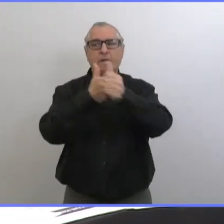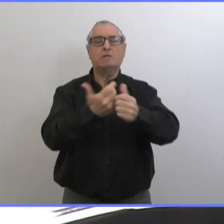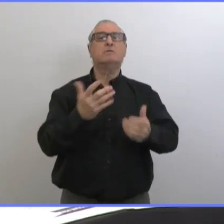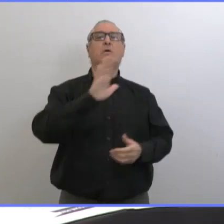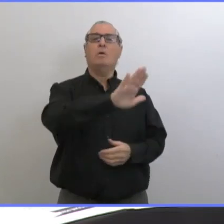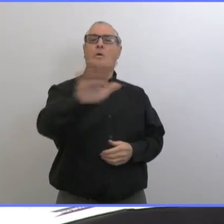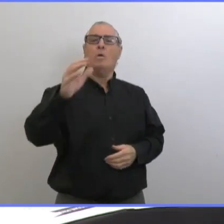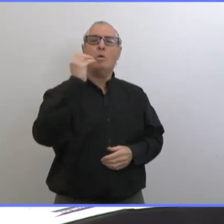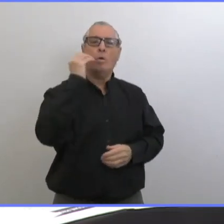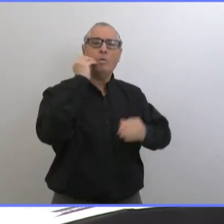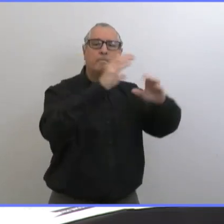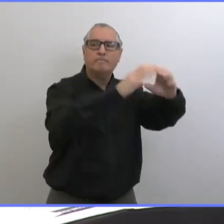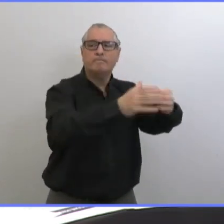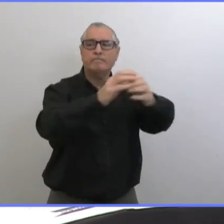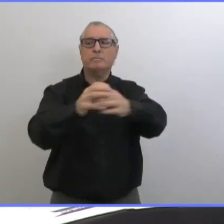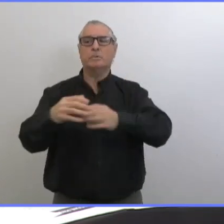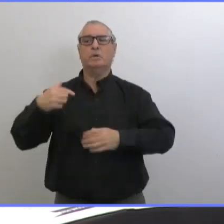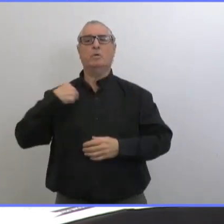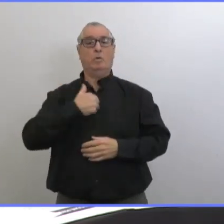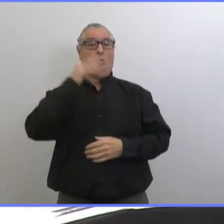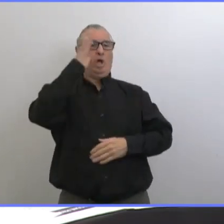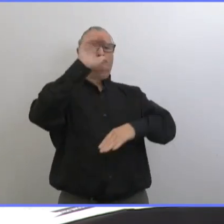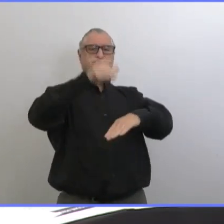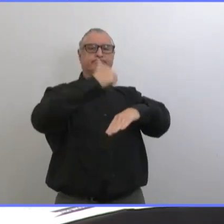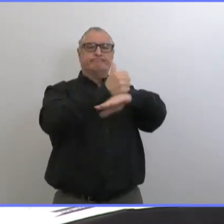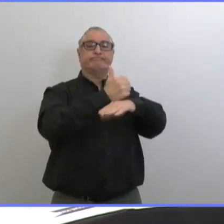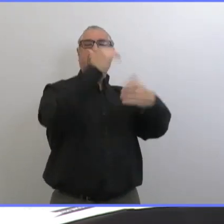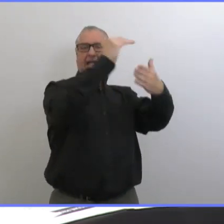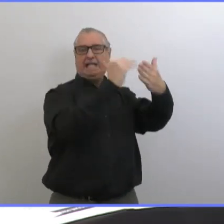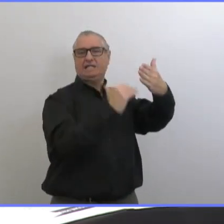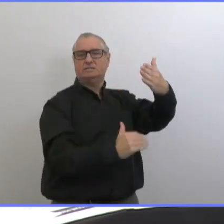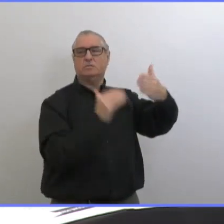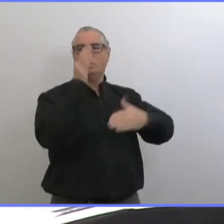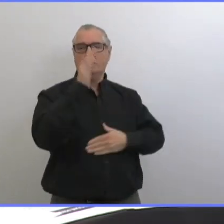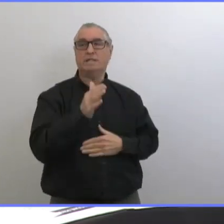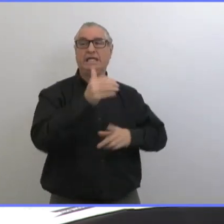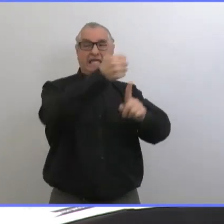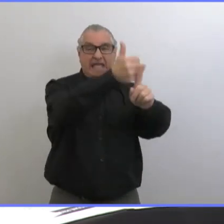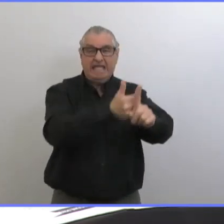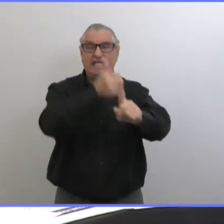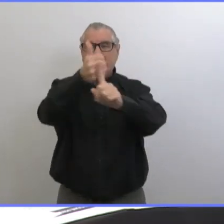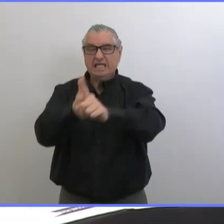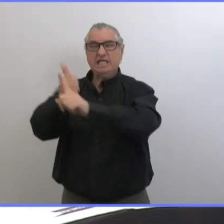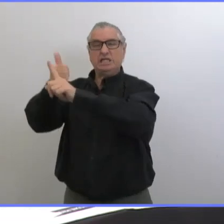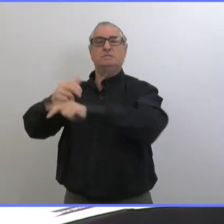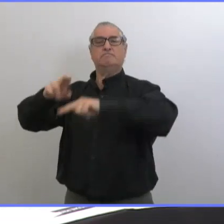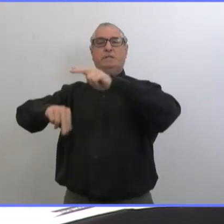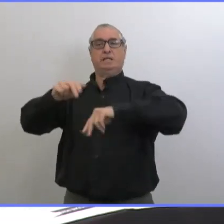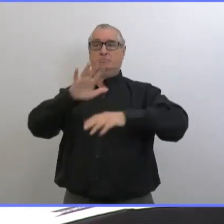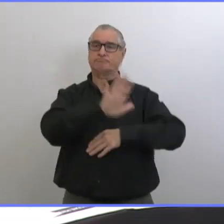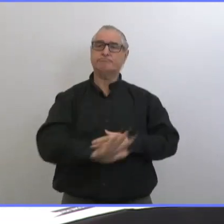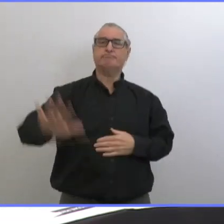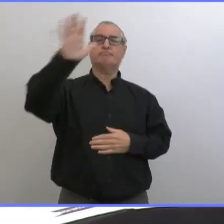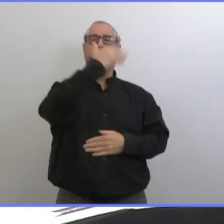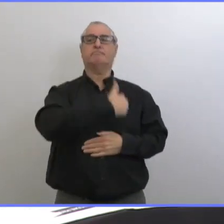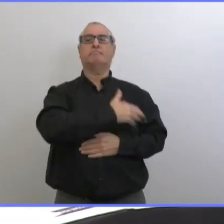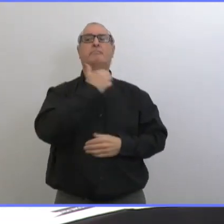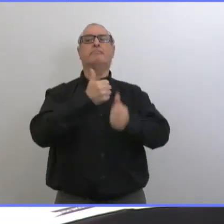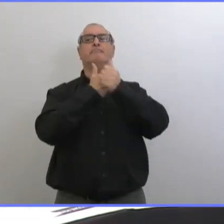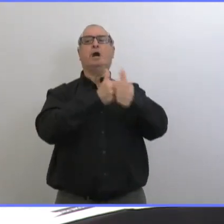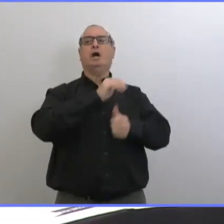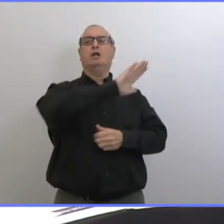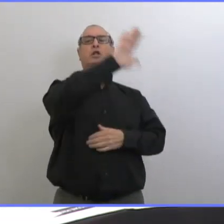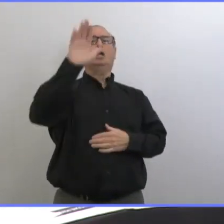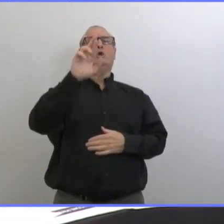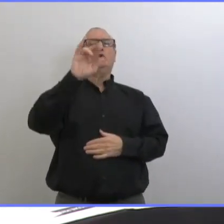Manitoba voire où chaque établissement tombe et on va avoir une liste complète de tous les établissements au Manitoba en